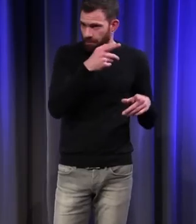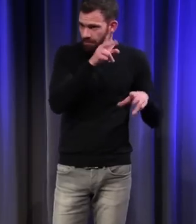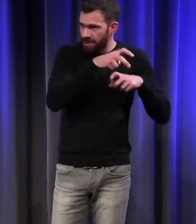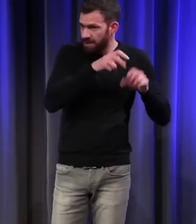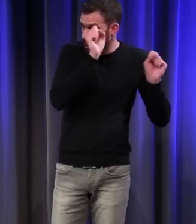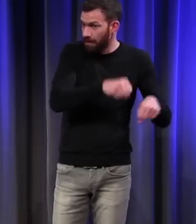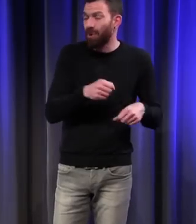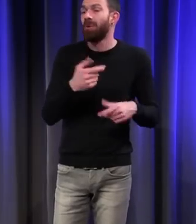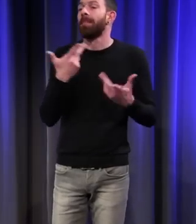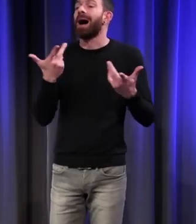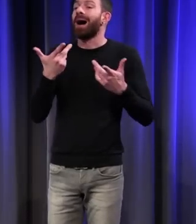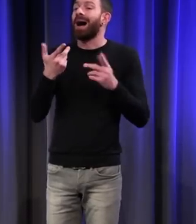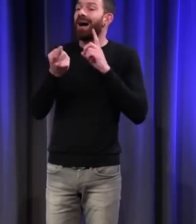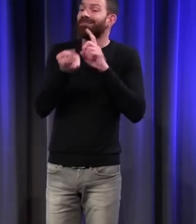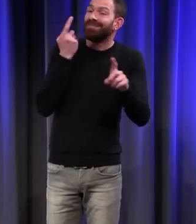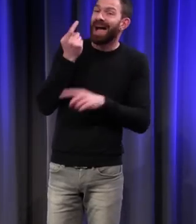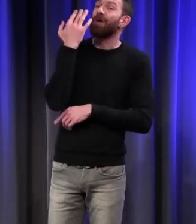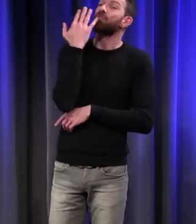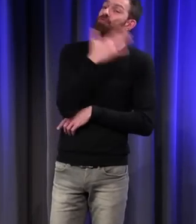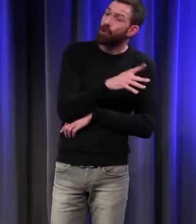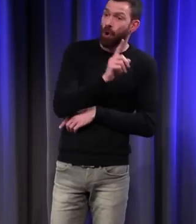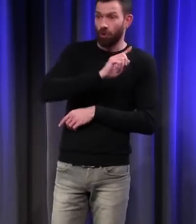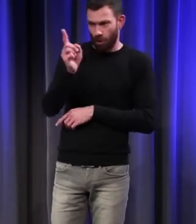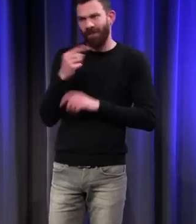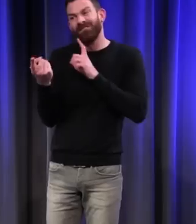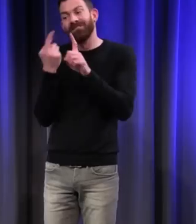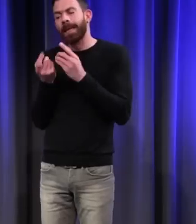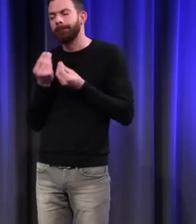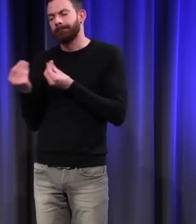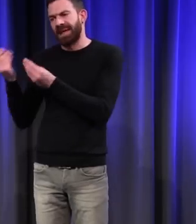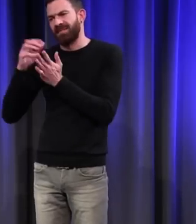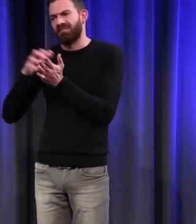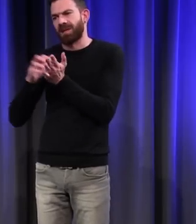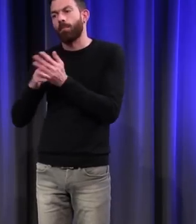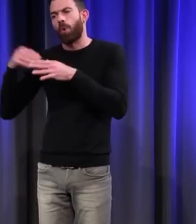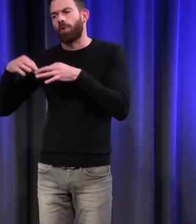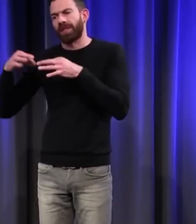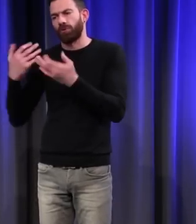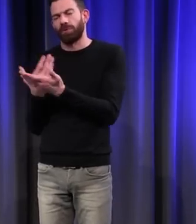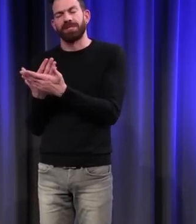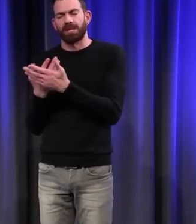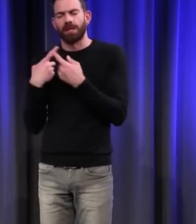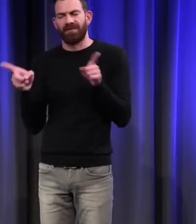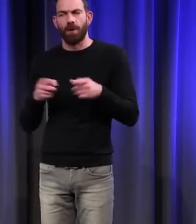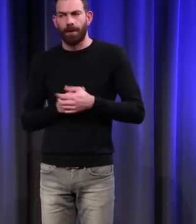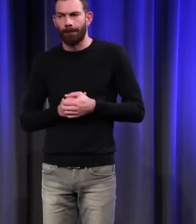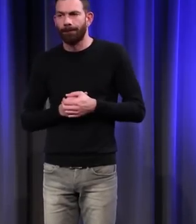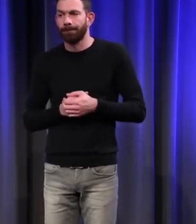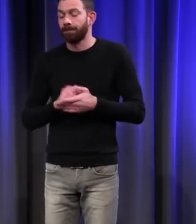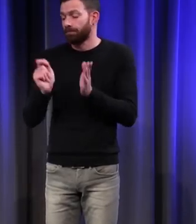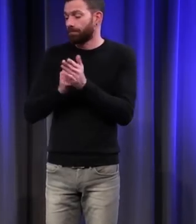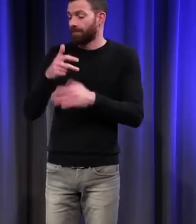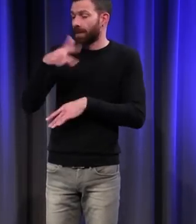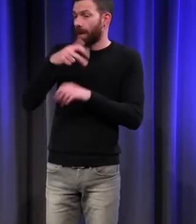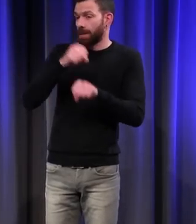de couleur, de coloration. C'est un problème de matière colorante utilisée. La différence est là. Au XIIIe siècle,